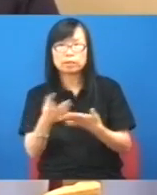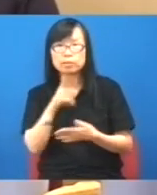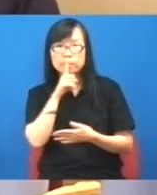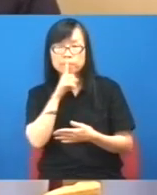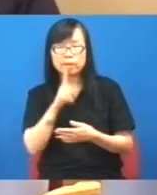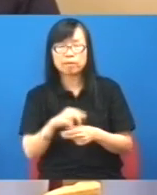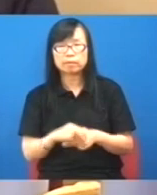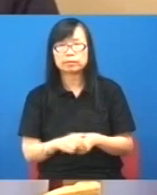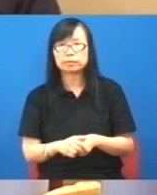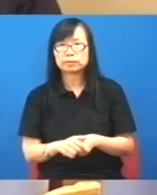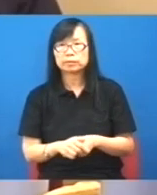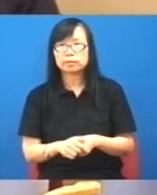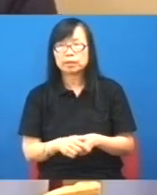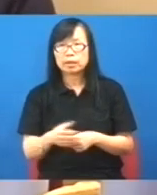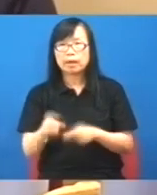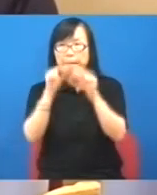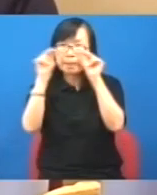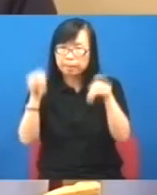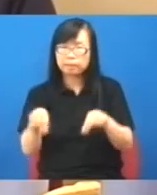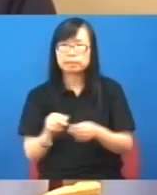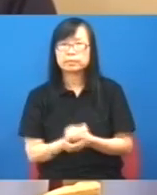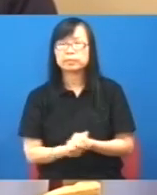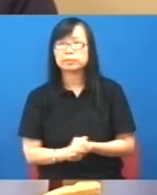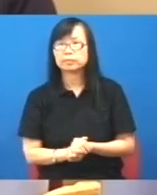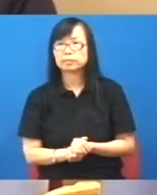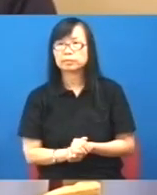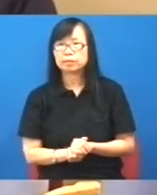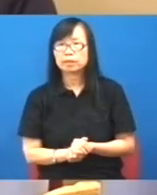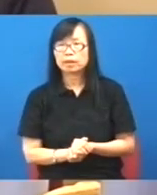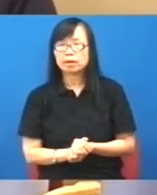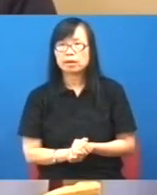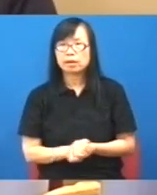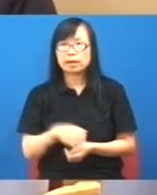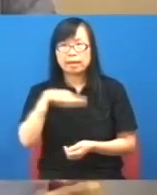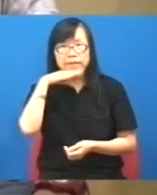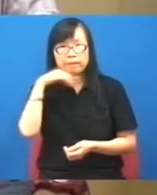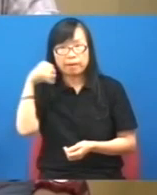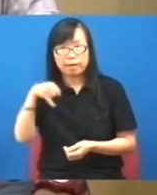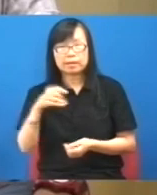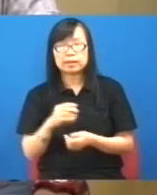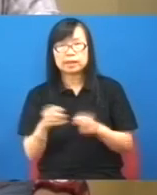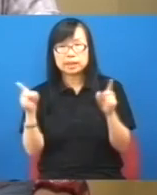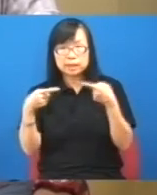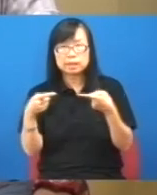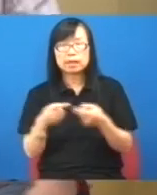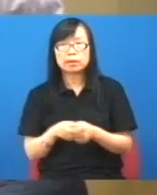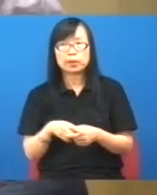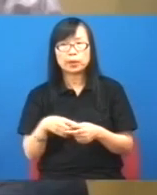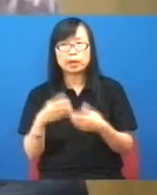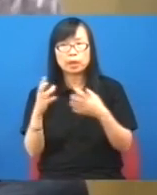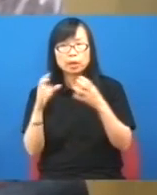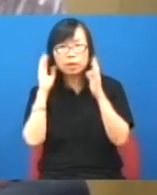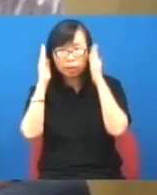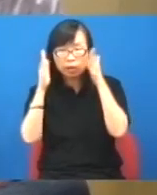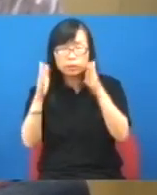是不是這個就是問題所以在下一節節目裏面大家都會留意到究